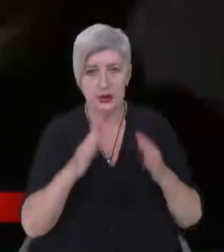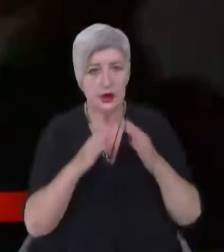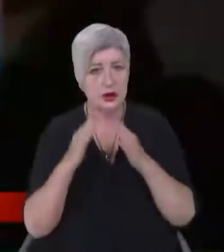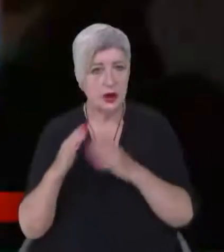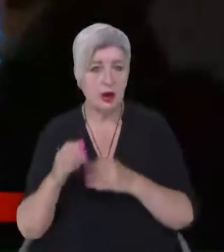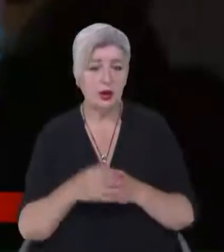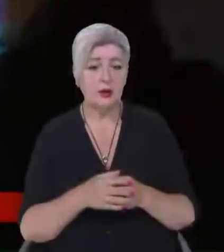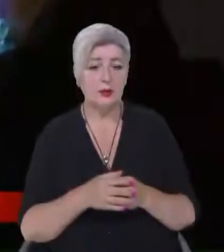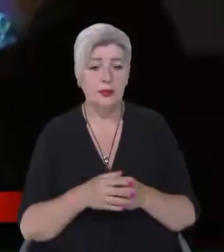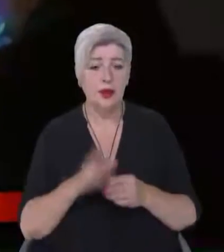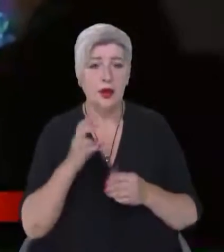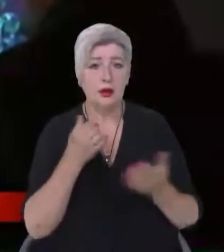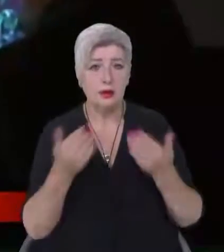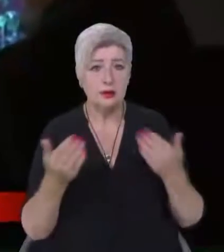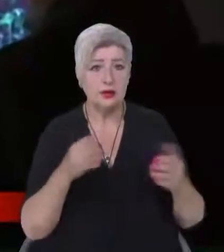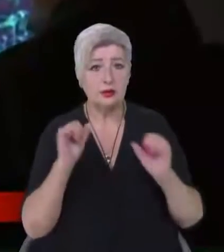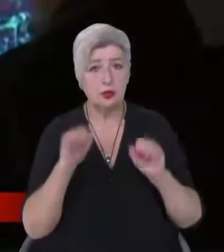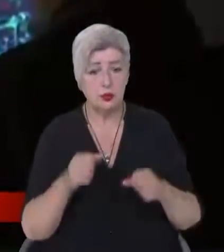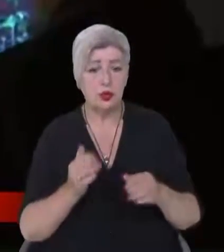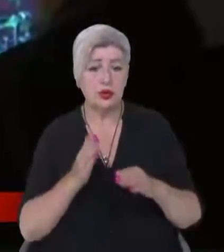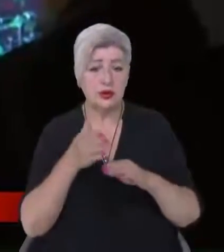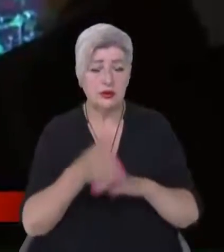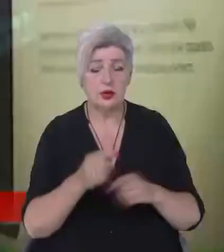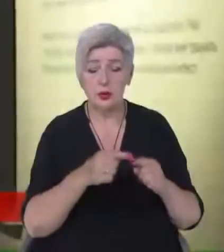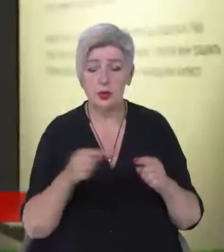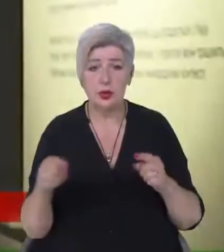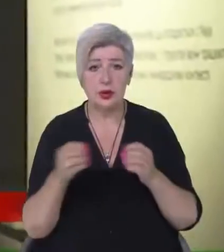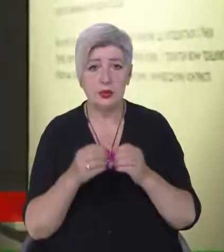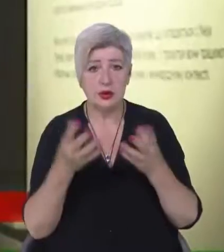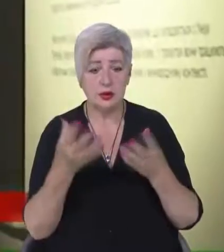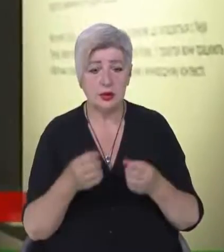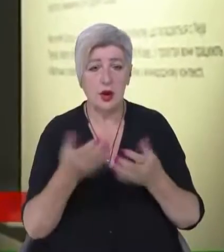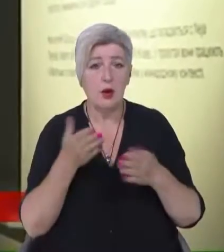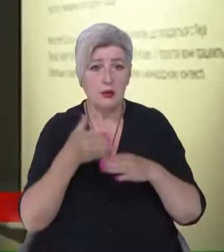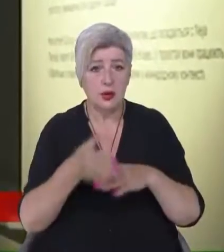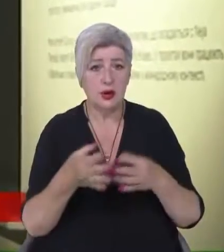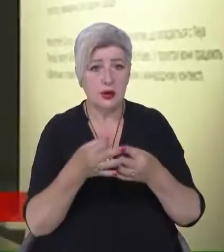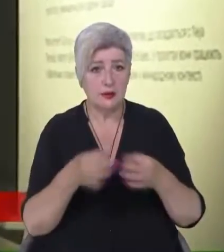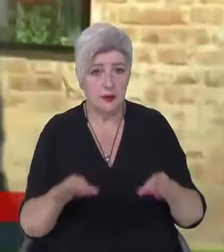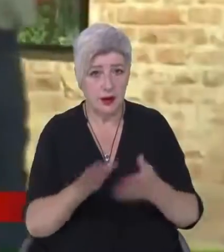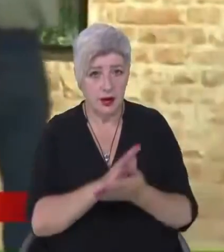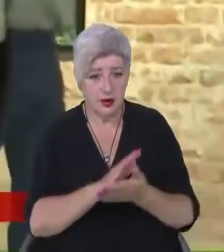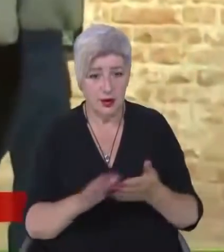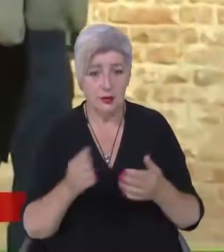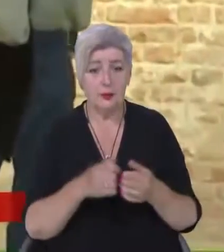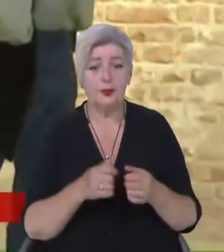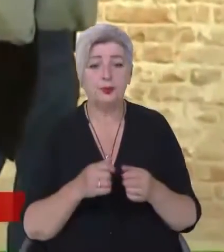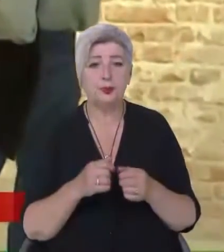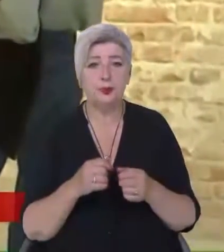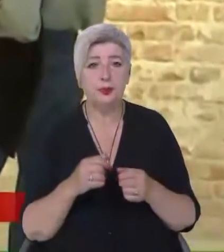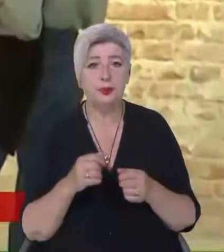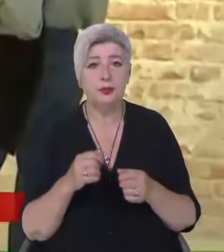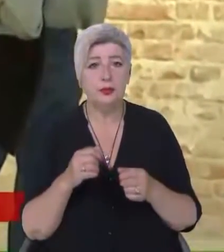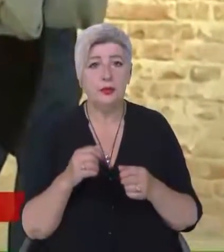На виставку можна завідати. Протягом 10 днів хід вільний її відкрили у межах фестивалю експериментального